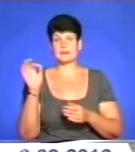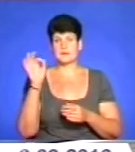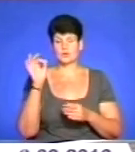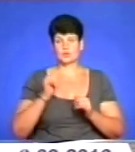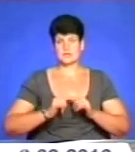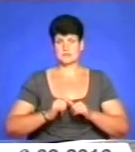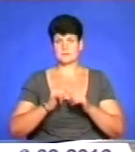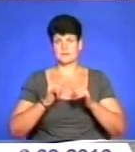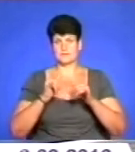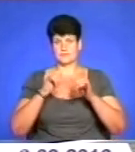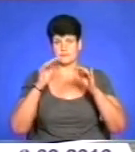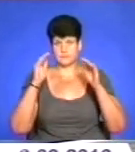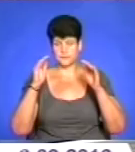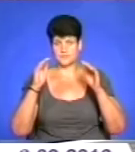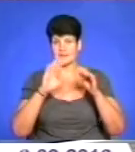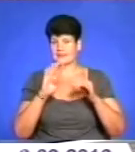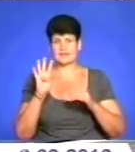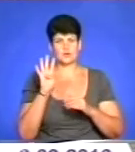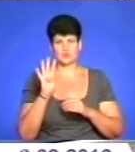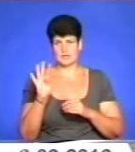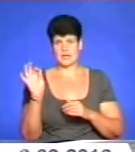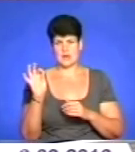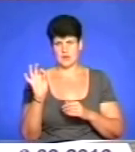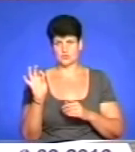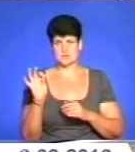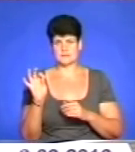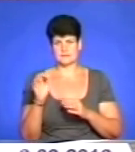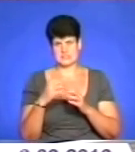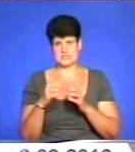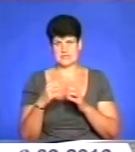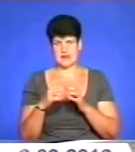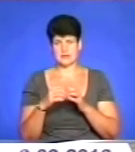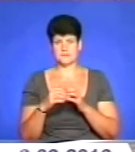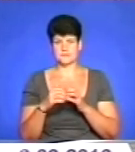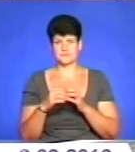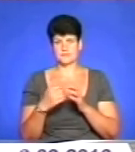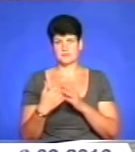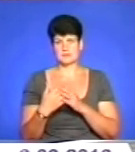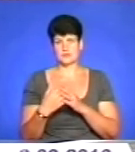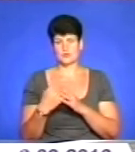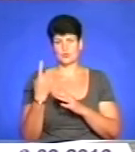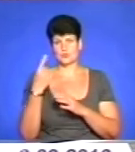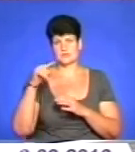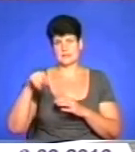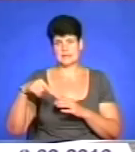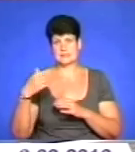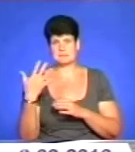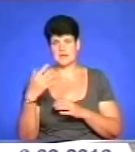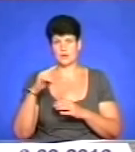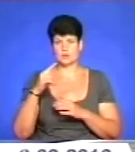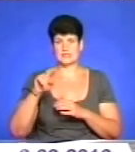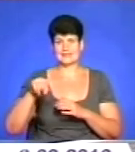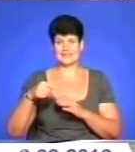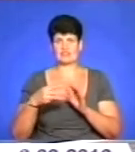якщо зросте, а вона таки зросте, не на 4 градуси Цельсія середня за землі, а десь на 1,5-1,8